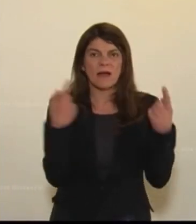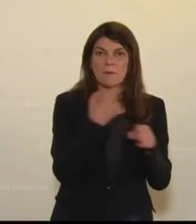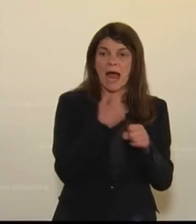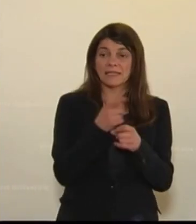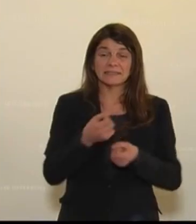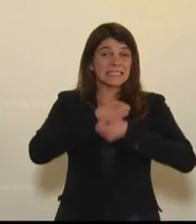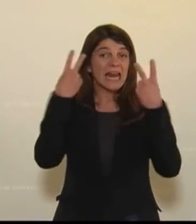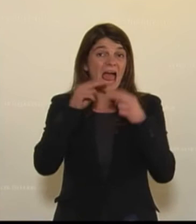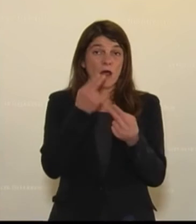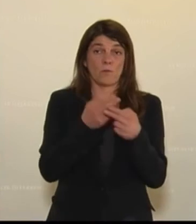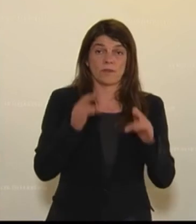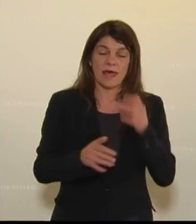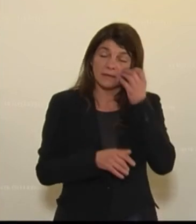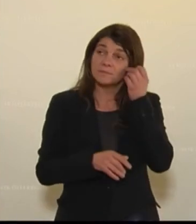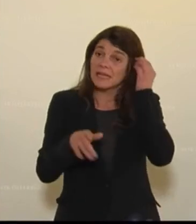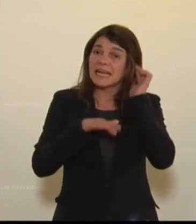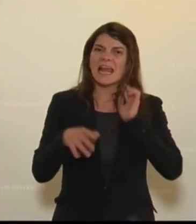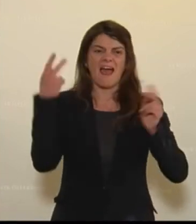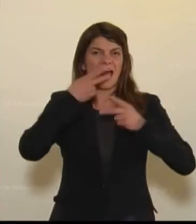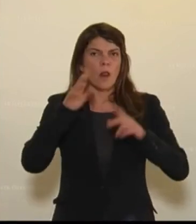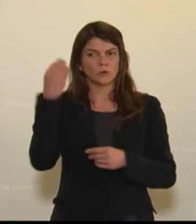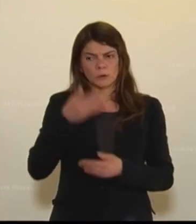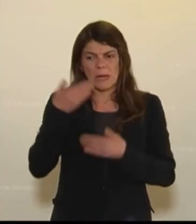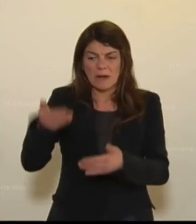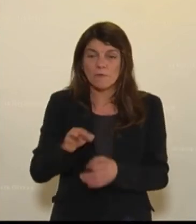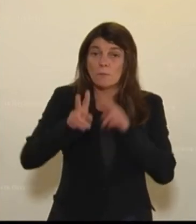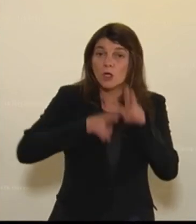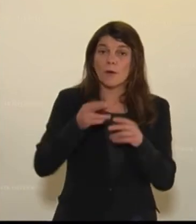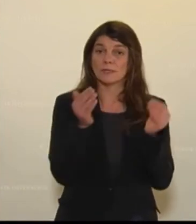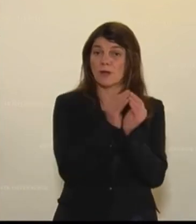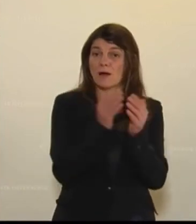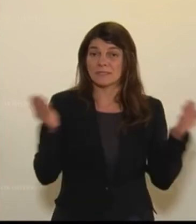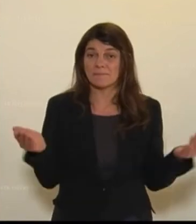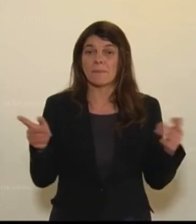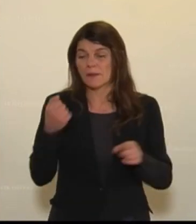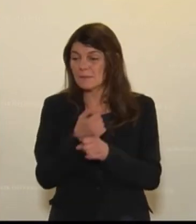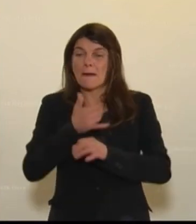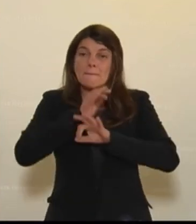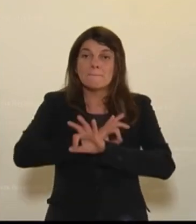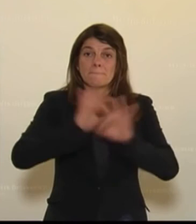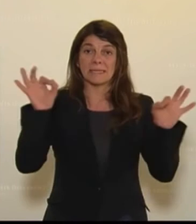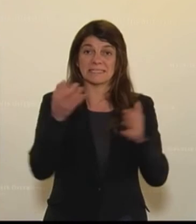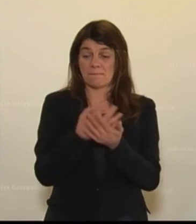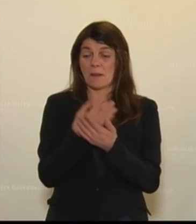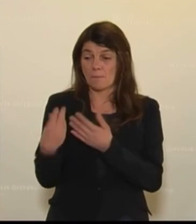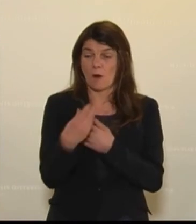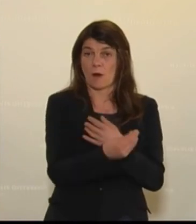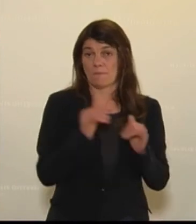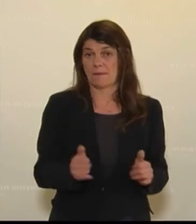klare Antwort gibt, dass die Kinder, egal ob sie jetzt in die Schule gebracht werden für die Betreuung oder zu Hause sind, immer die beste Bildung bekommen.